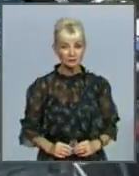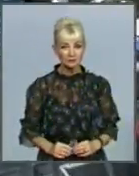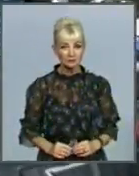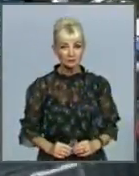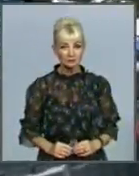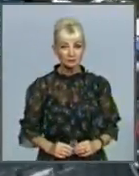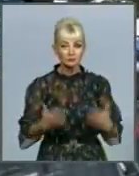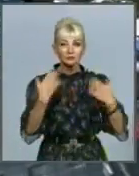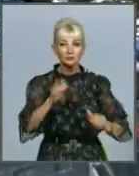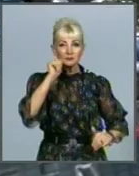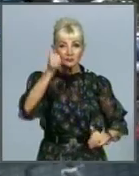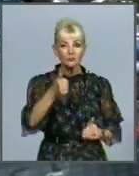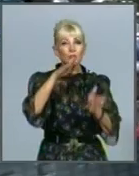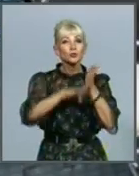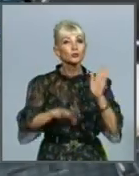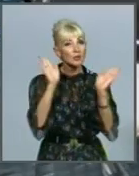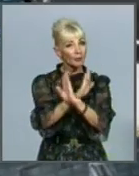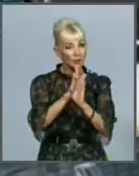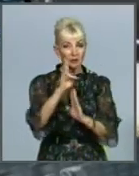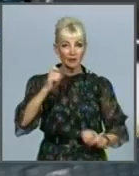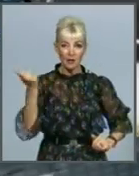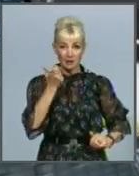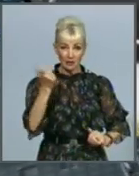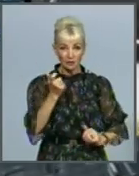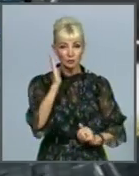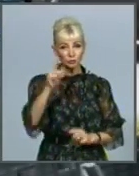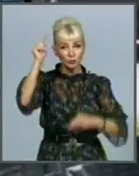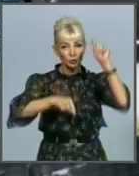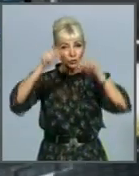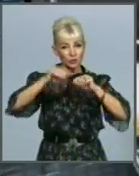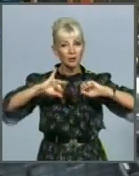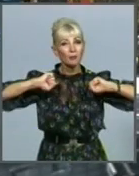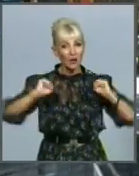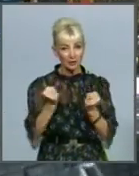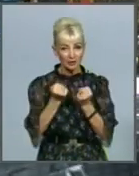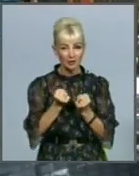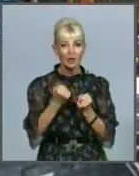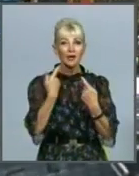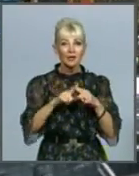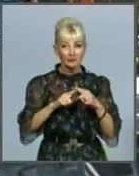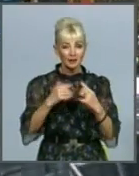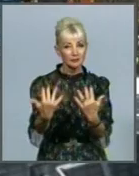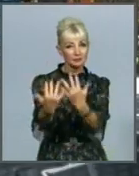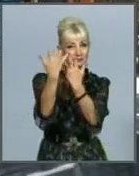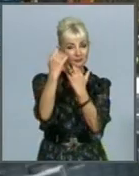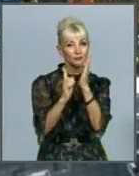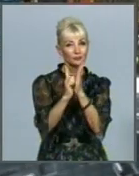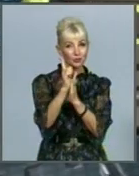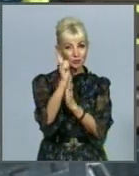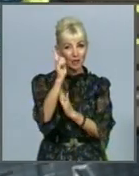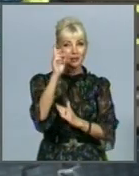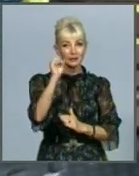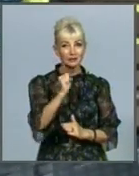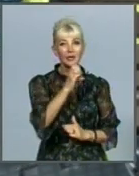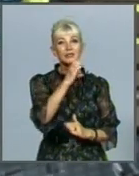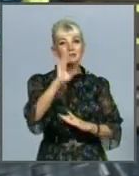Вже відзавтра погіржиться погода. На Харківщину сунуть дощі та похолодання. Атмосферний фронт спочатку їх приніс на північ і